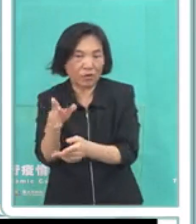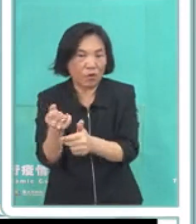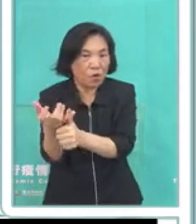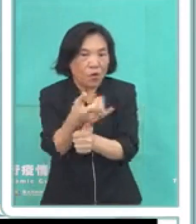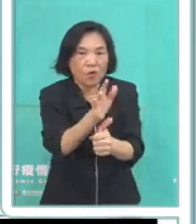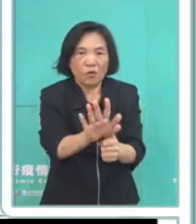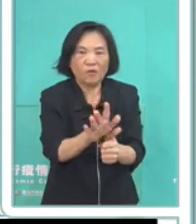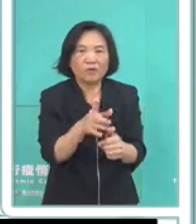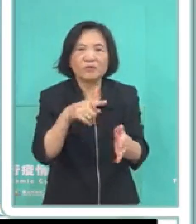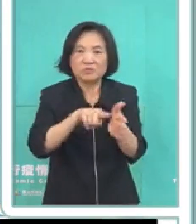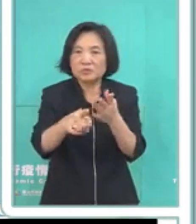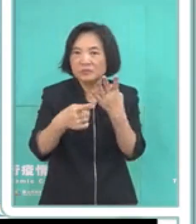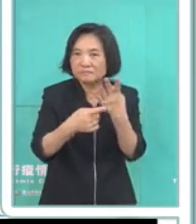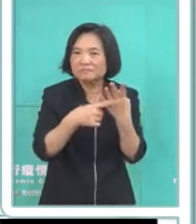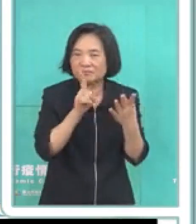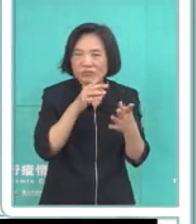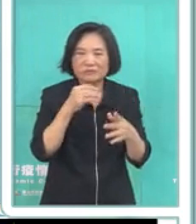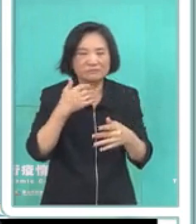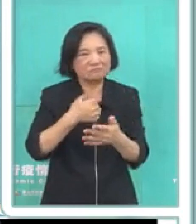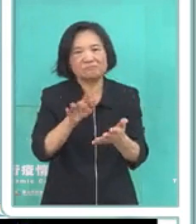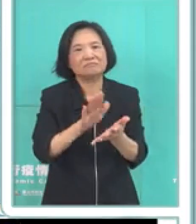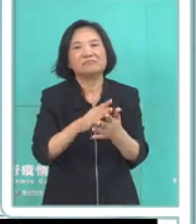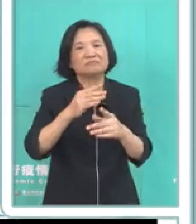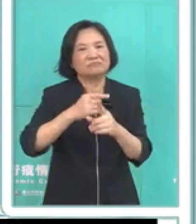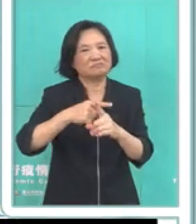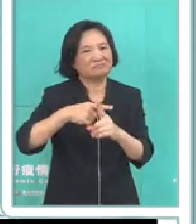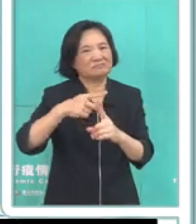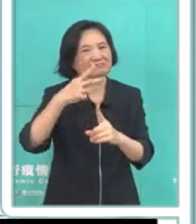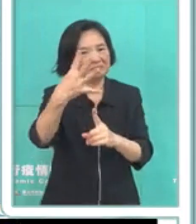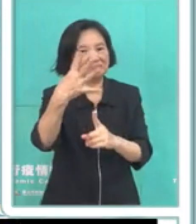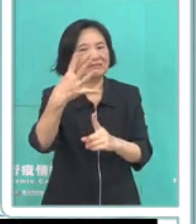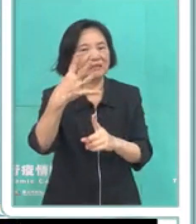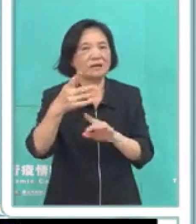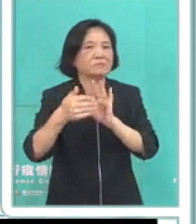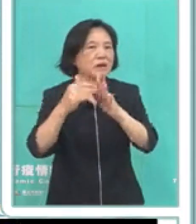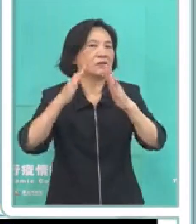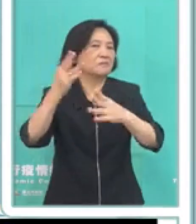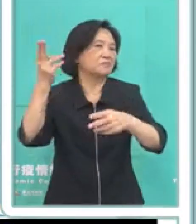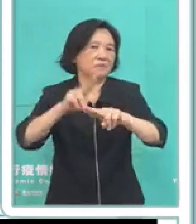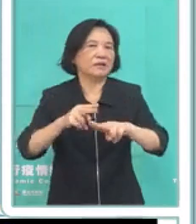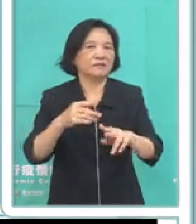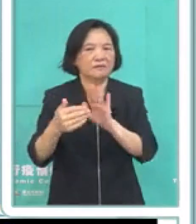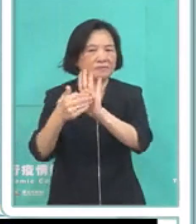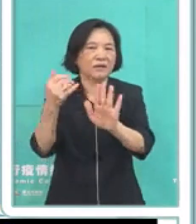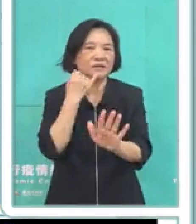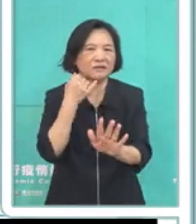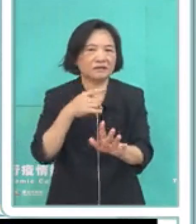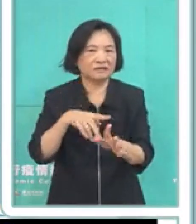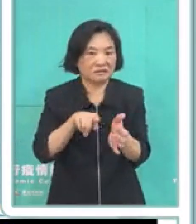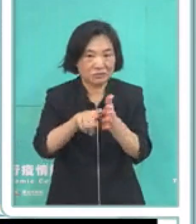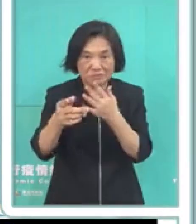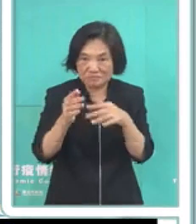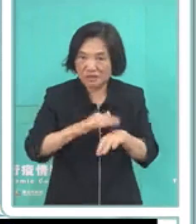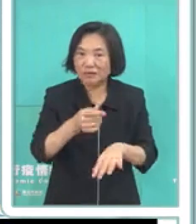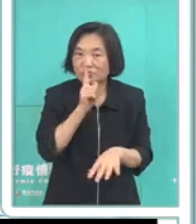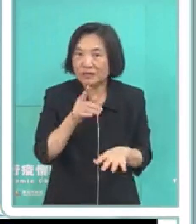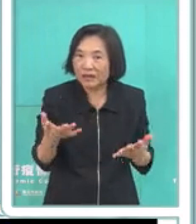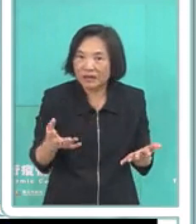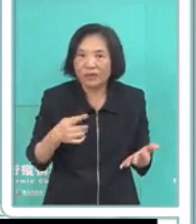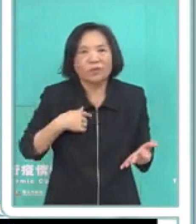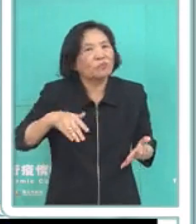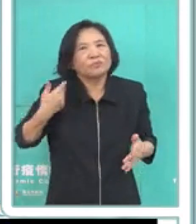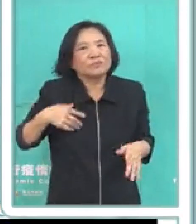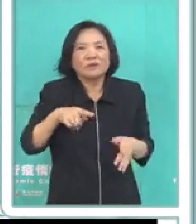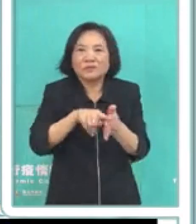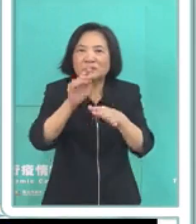專家建議說應該直接四級封城 才有辦法擋住市長會認同這個專家的說法嗎我不曉得是哪